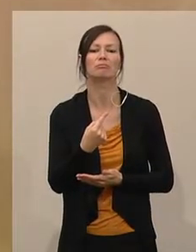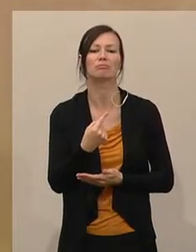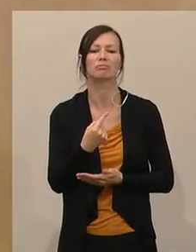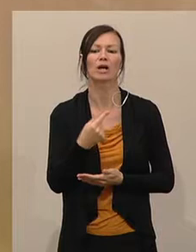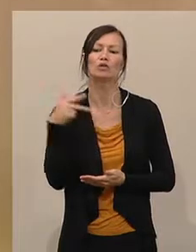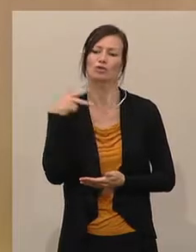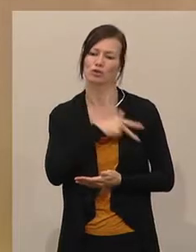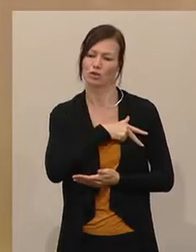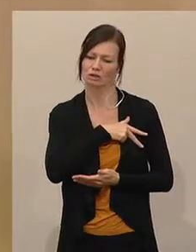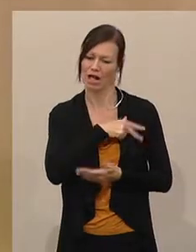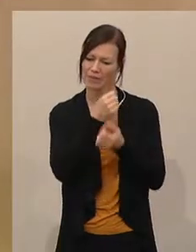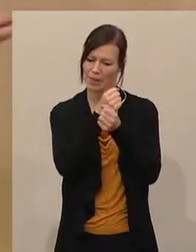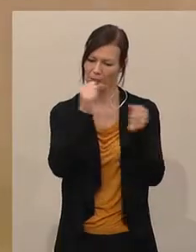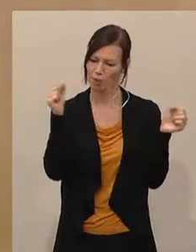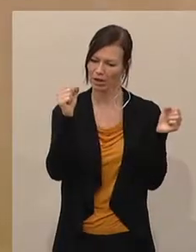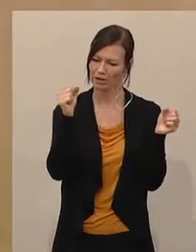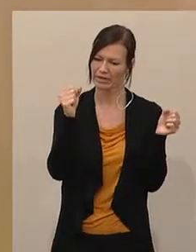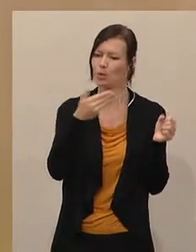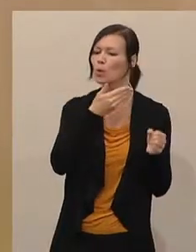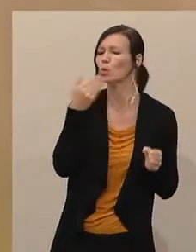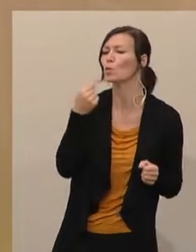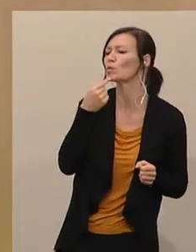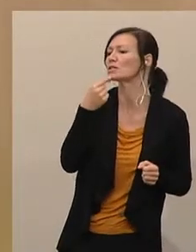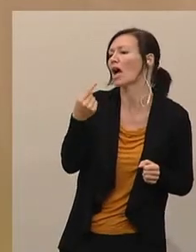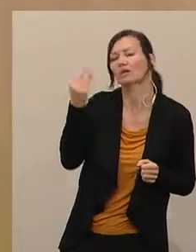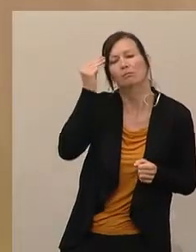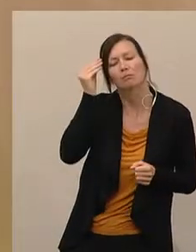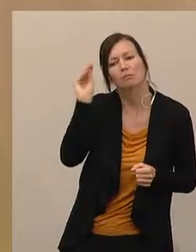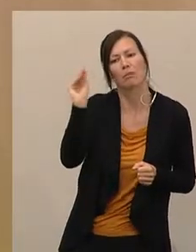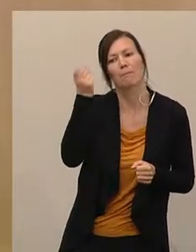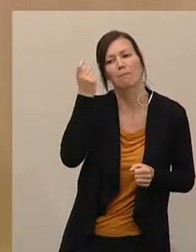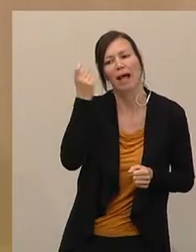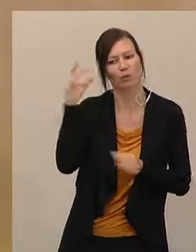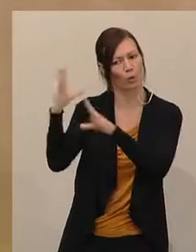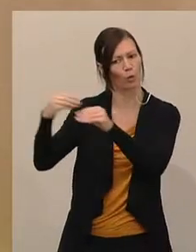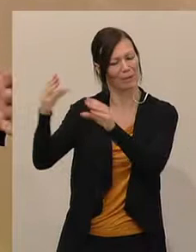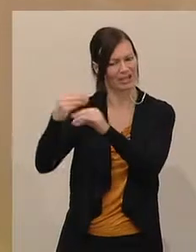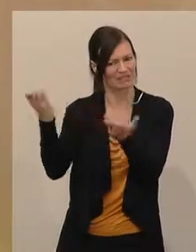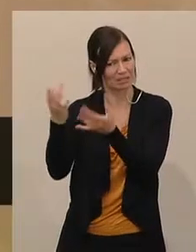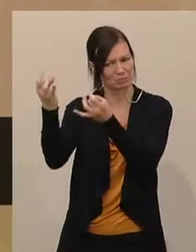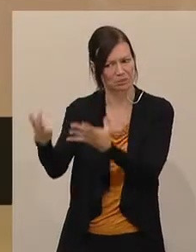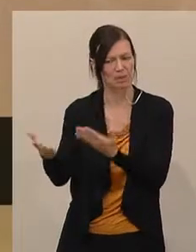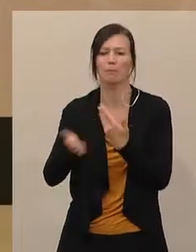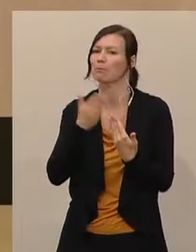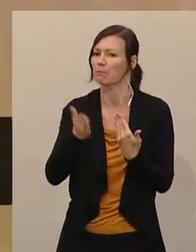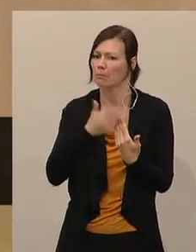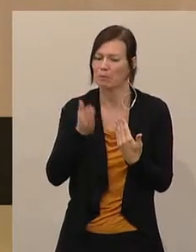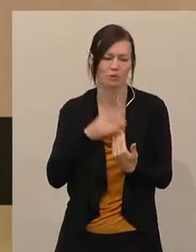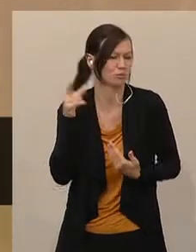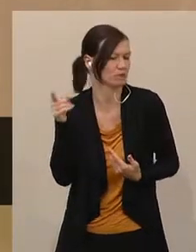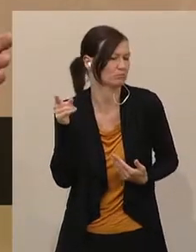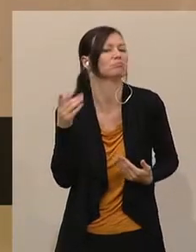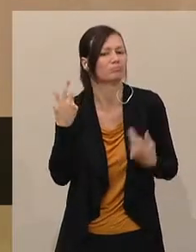der Sozialdemokratie zu den Vorgängern in Rumänien beispielsweise, zu den Aussagen und